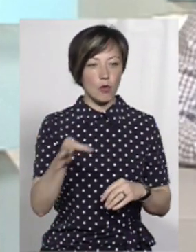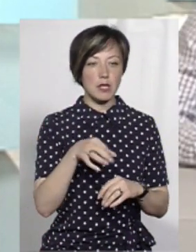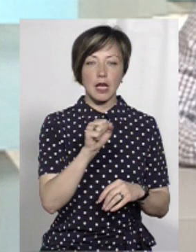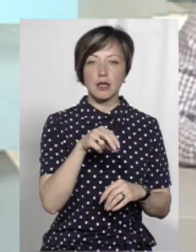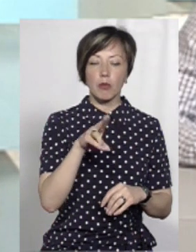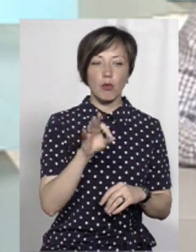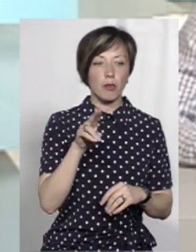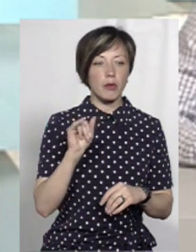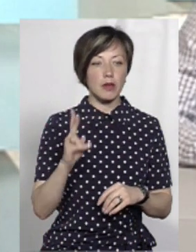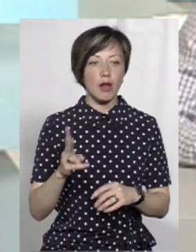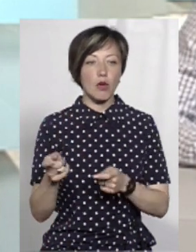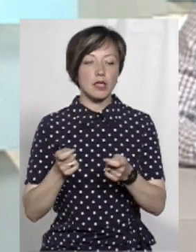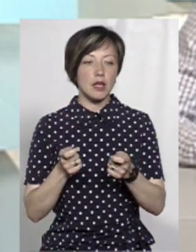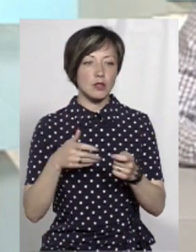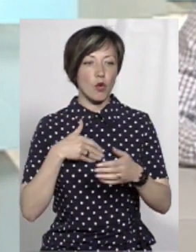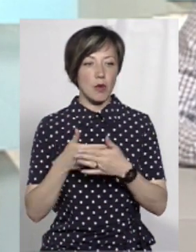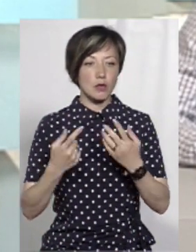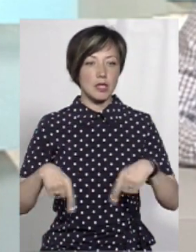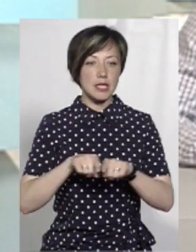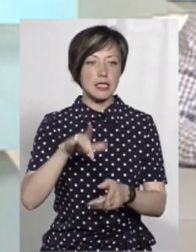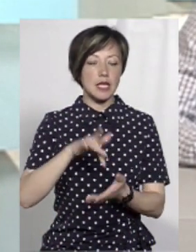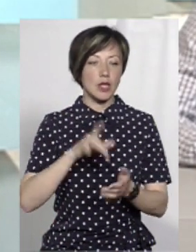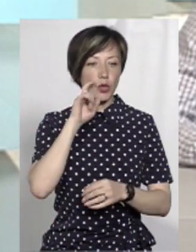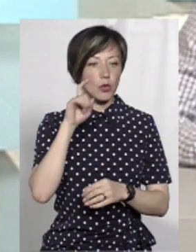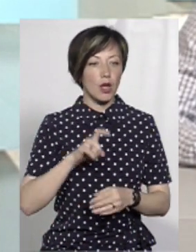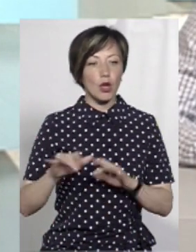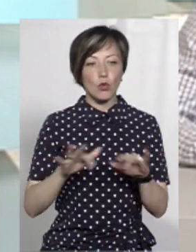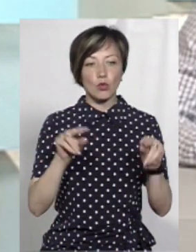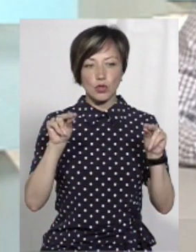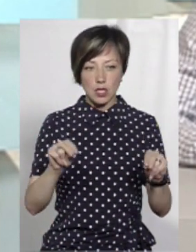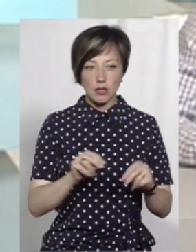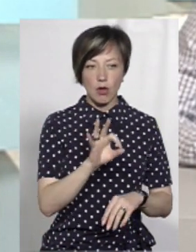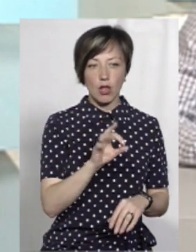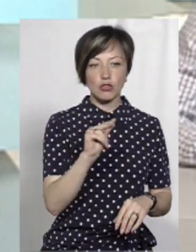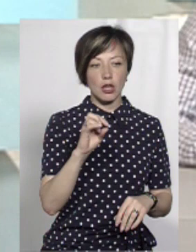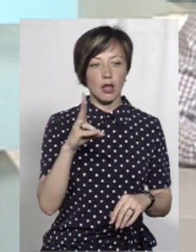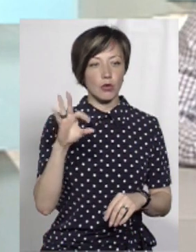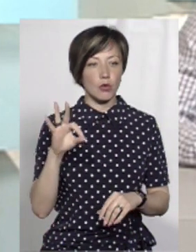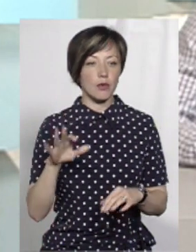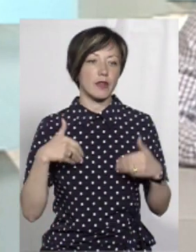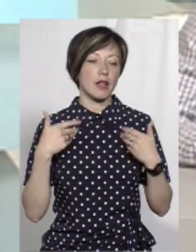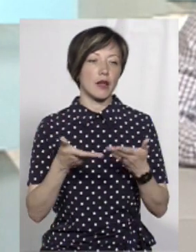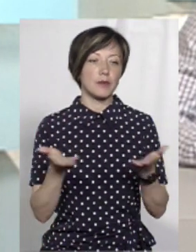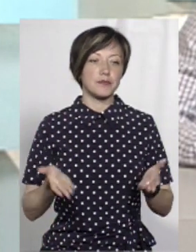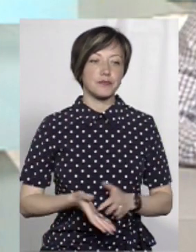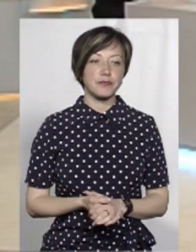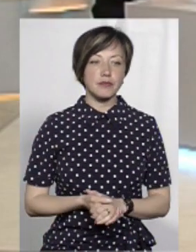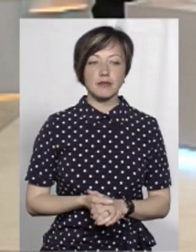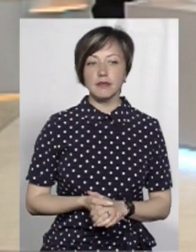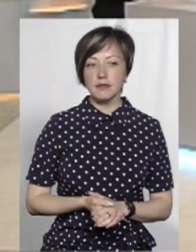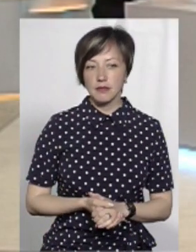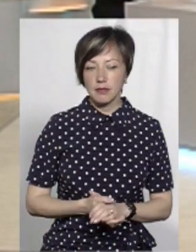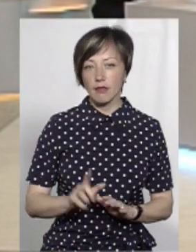Андрій Попик і координатор громадської організації «Центрю Ейта руху чесно» Олег Черненко. Вітаю. І